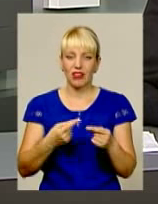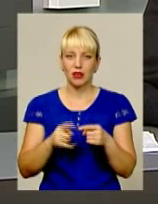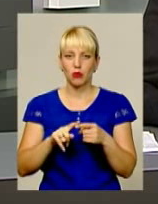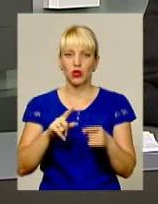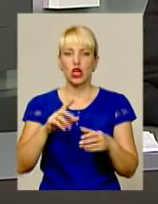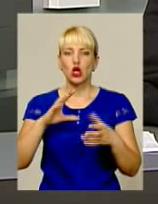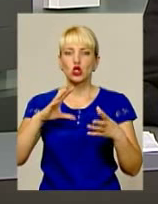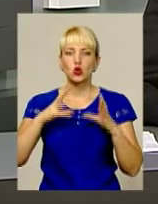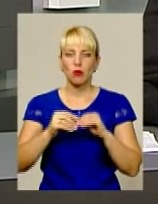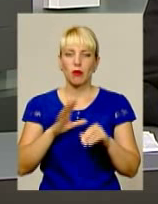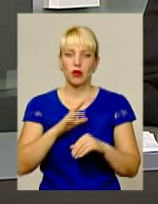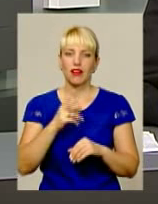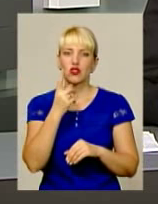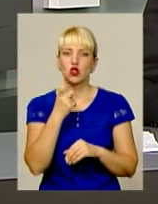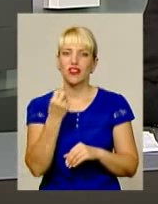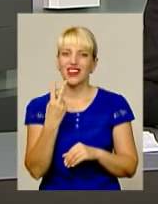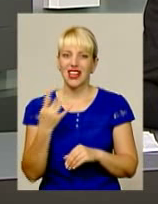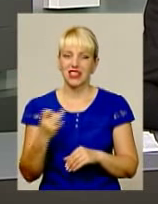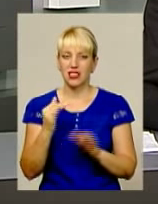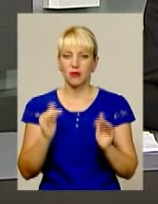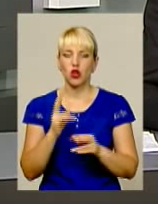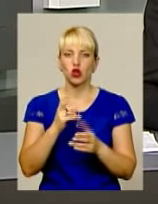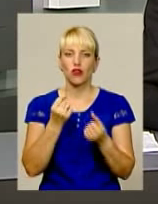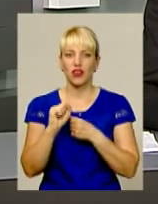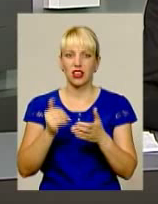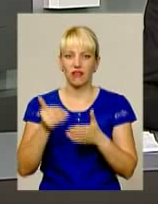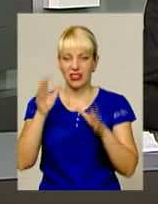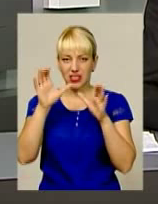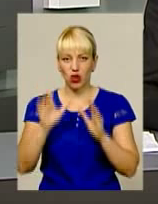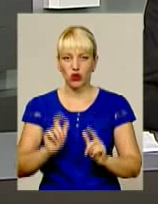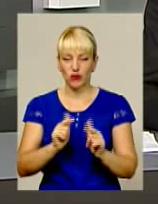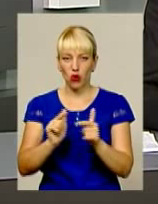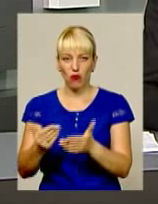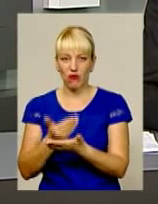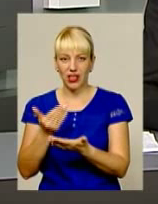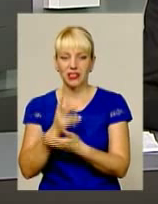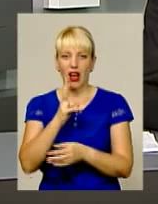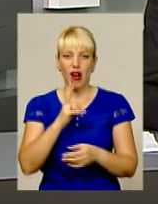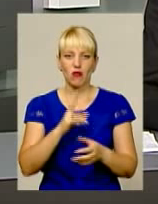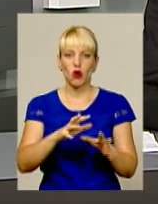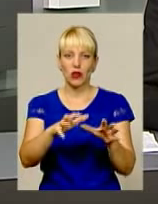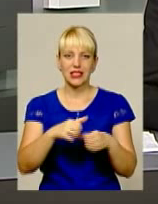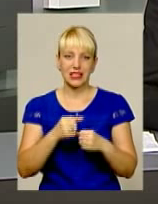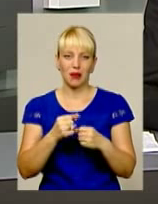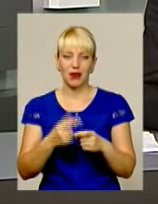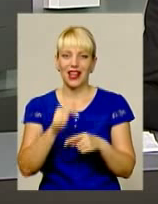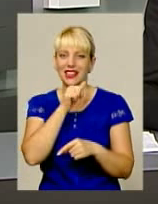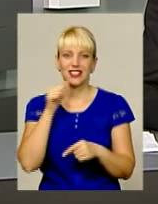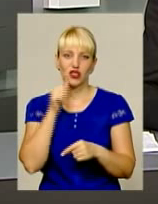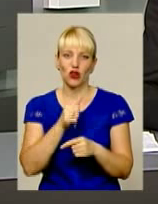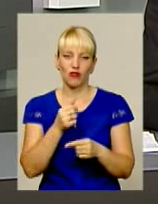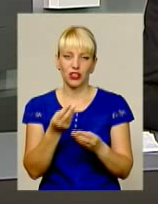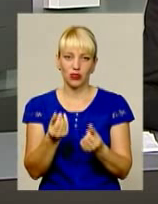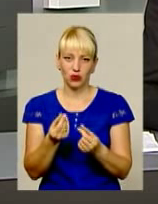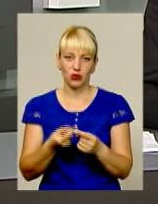майже в 112 разів меншою. Хто ж виграв від законодавчих нововведень, а в кого відірвали чималий кусень тіньового заробітку,